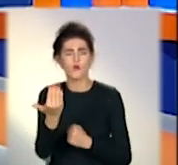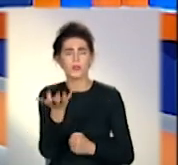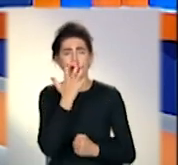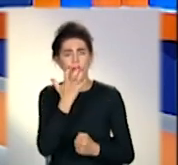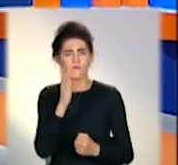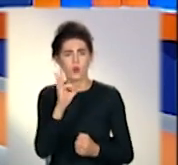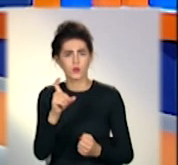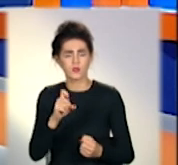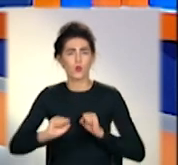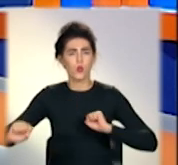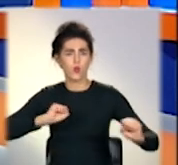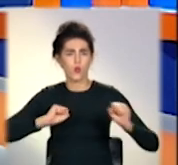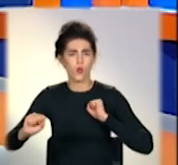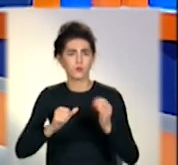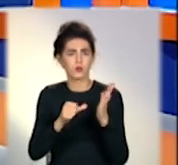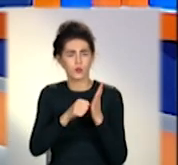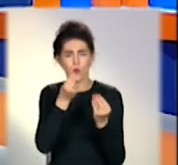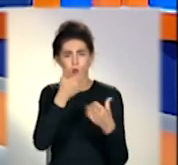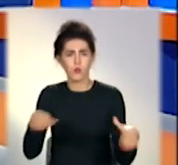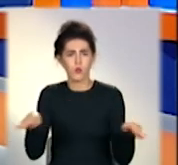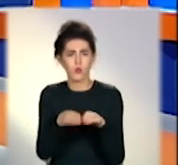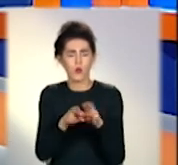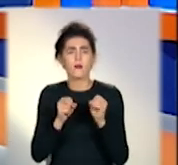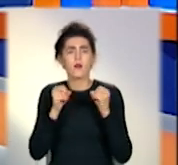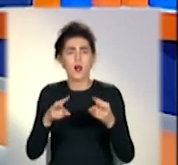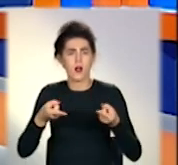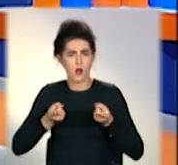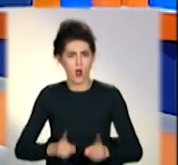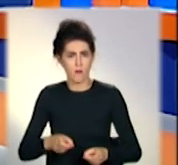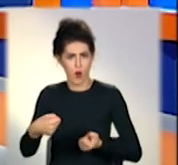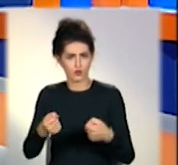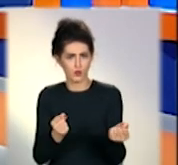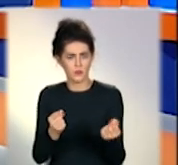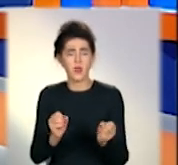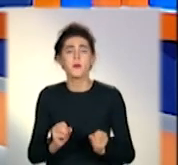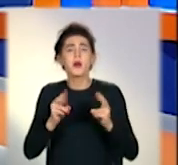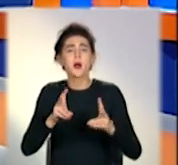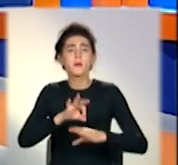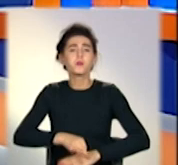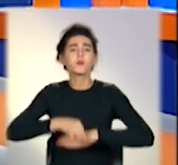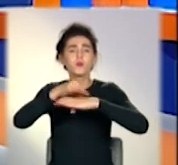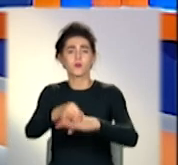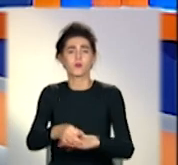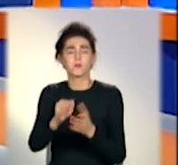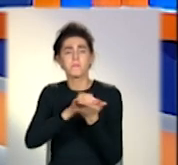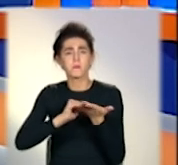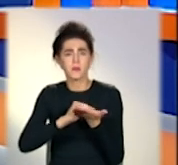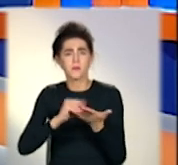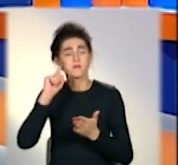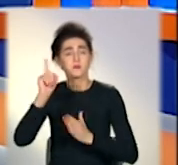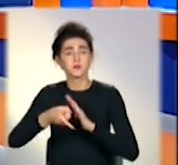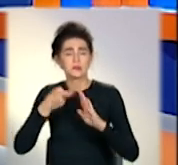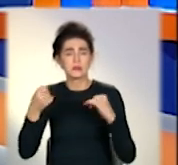Пульт управління зробили максимально схожим на реальну машину. Як проходять тренування? Максим Чумак